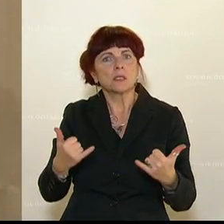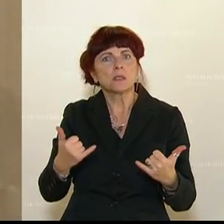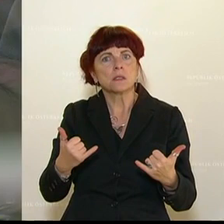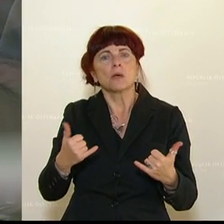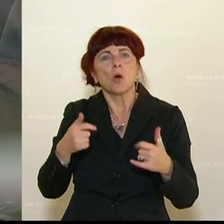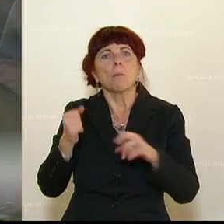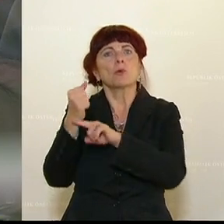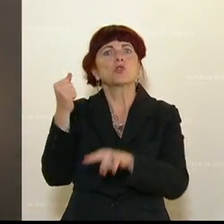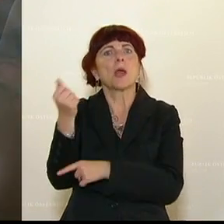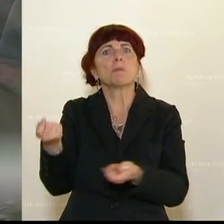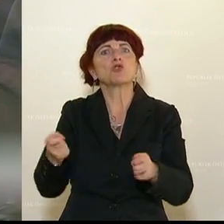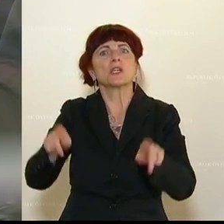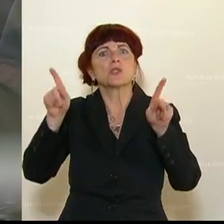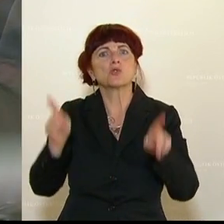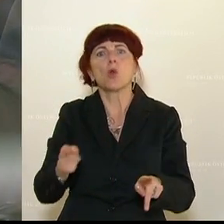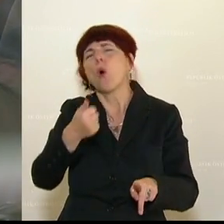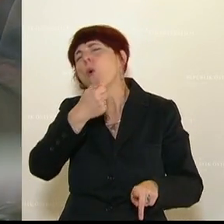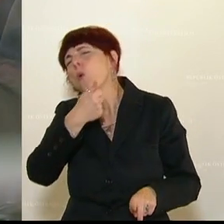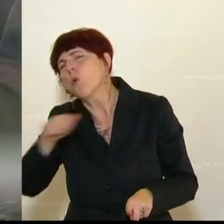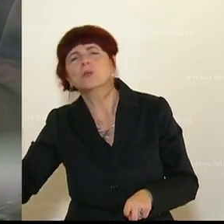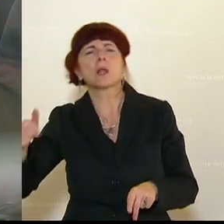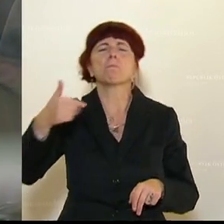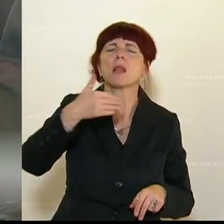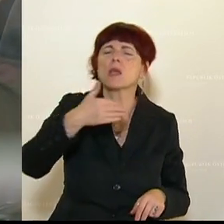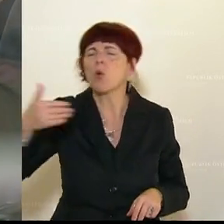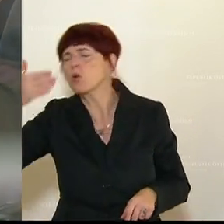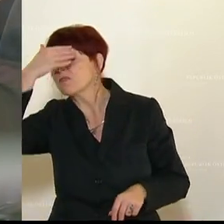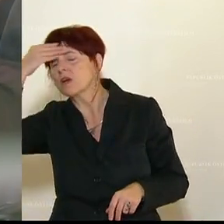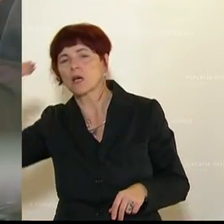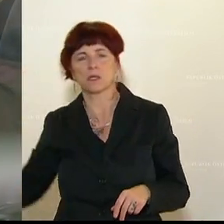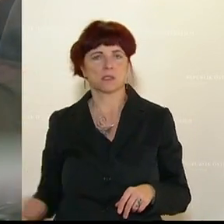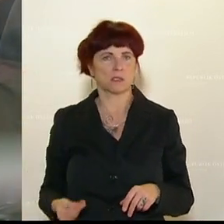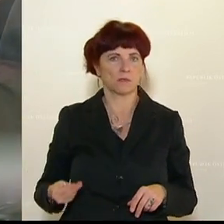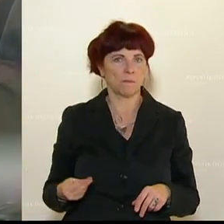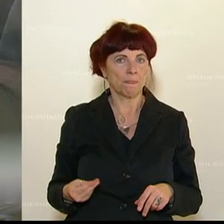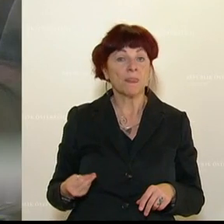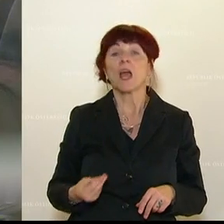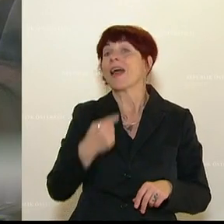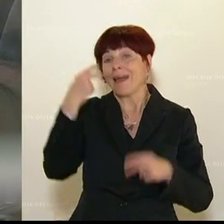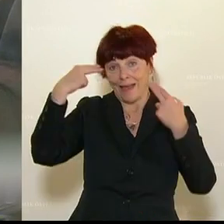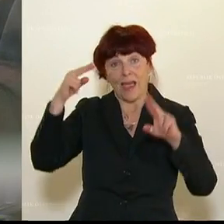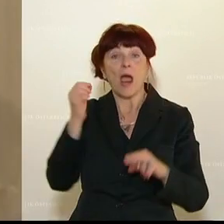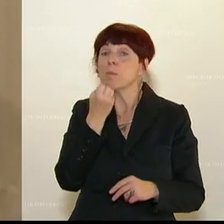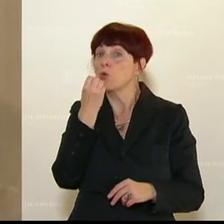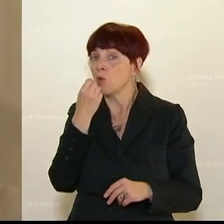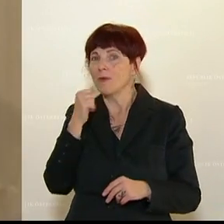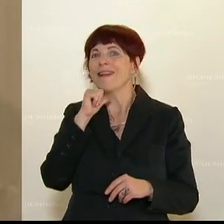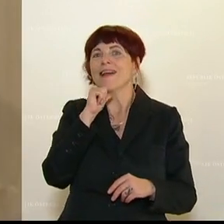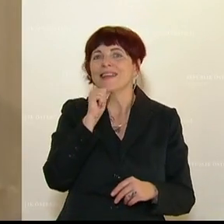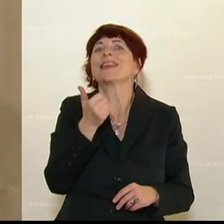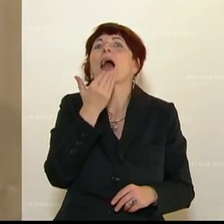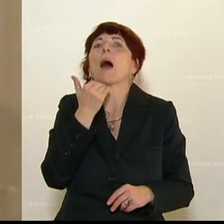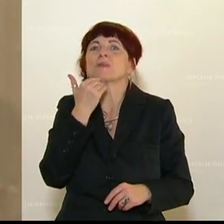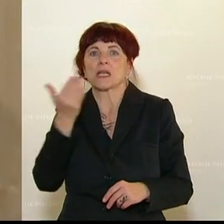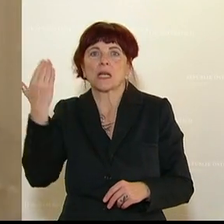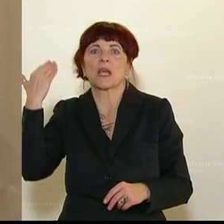worden sind. Ich meine, der Herr Blümel hat schon einmal geschafft, unabsichtlich sechs Nullen zu vergessen und man möchte ja annehmen, dass der Herr Blümel daraus